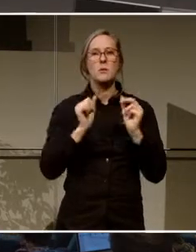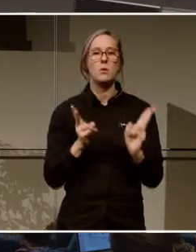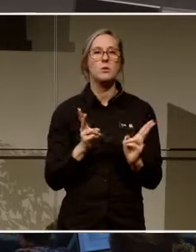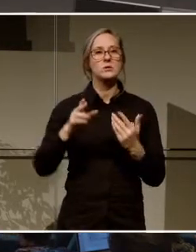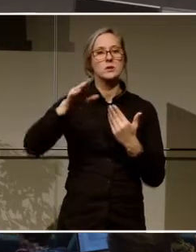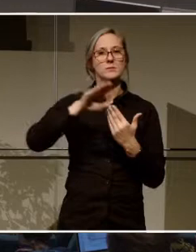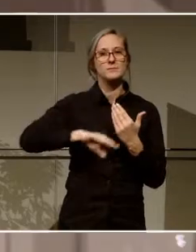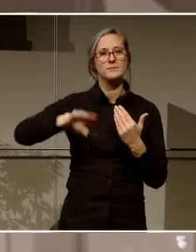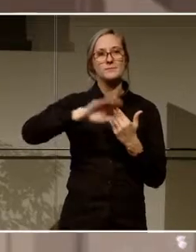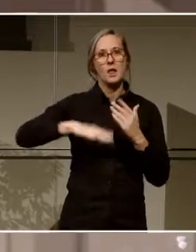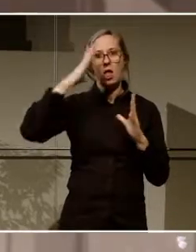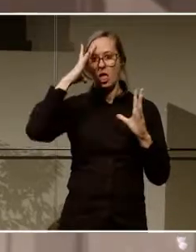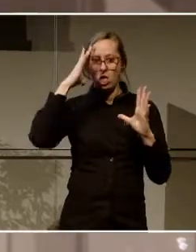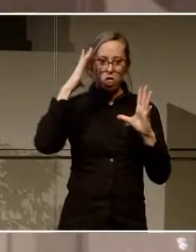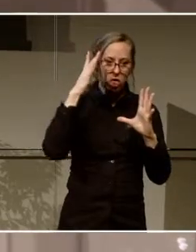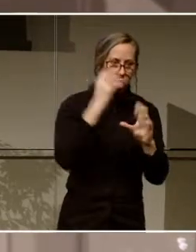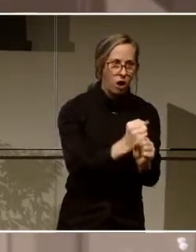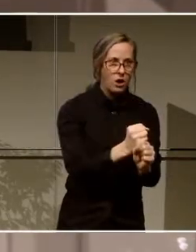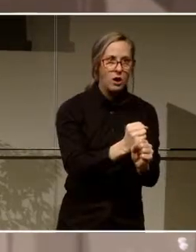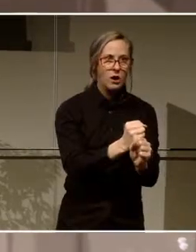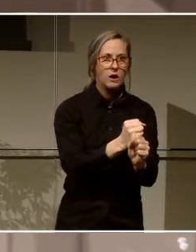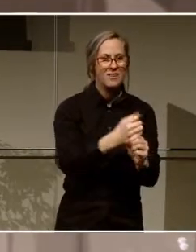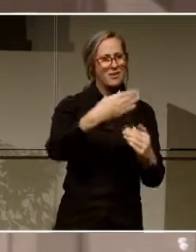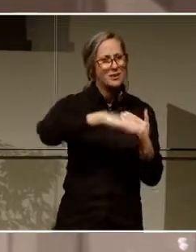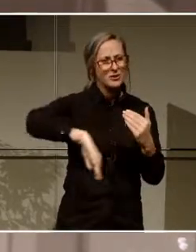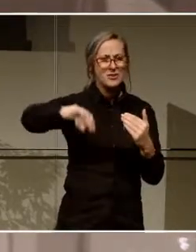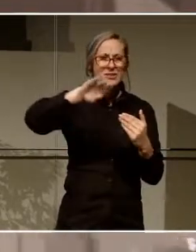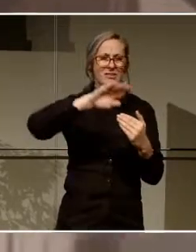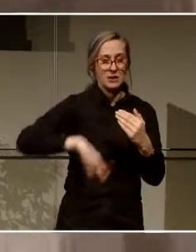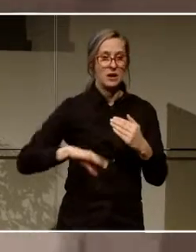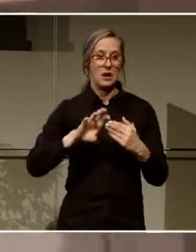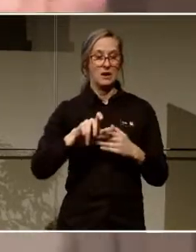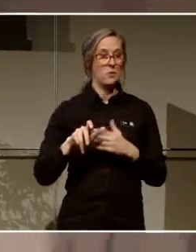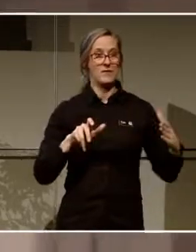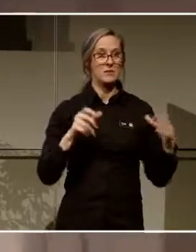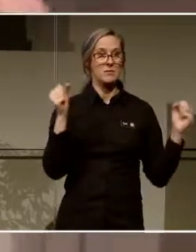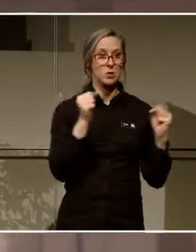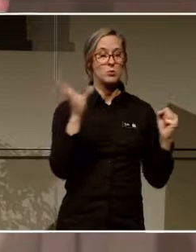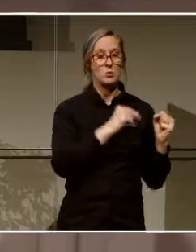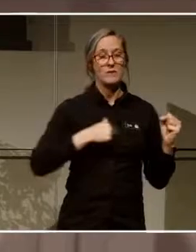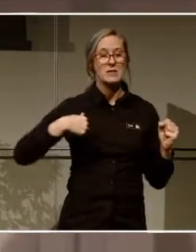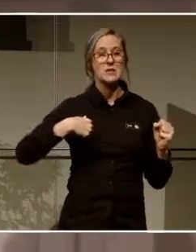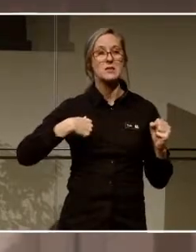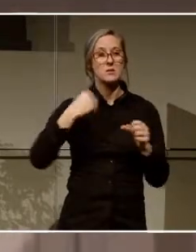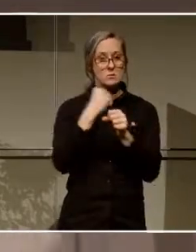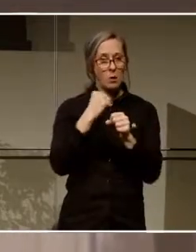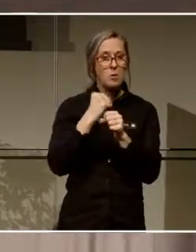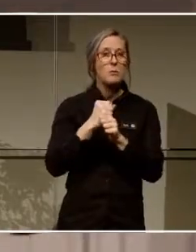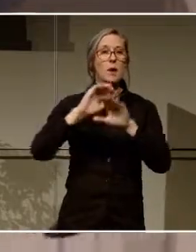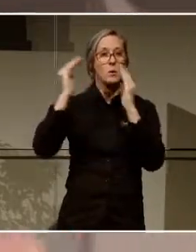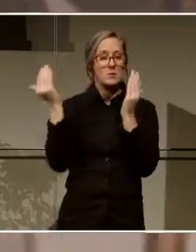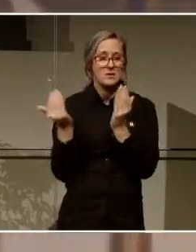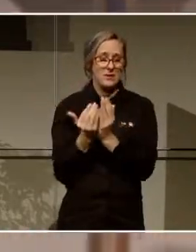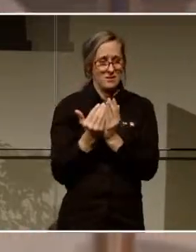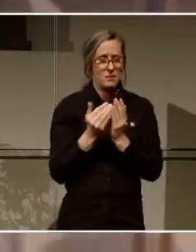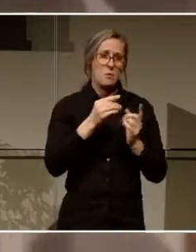stuprören på Region Västerbotten, som jobbar vi med digitalisering. Det gör man ju inom regioner på